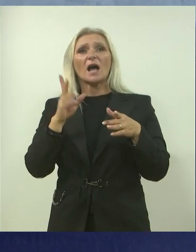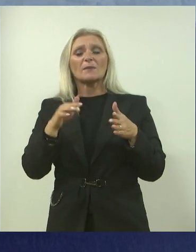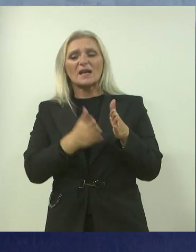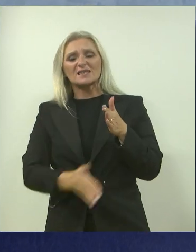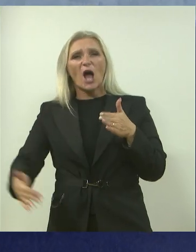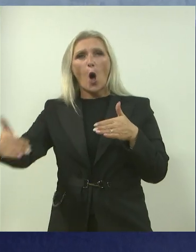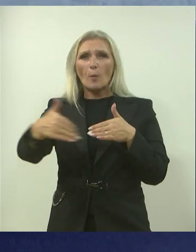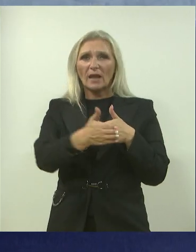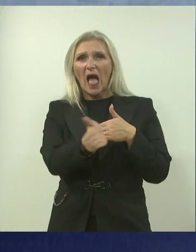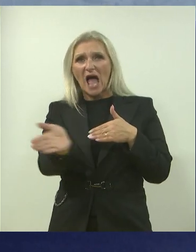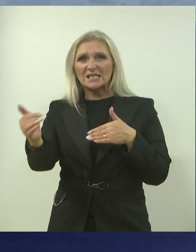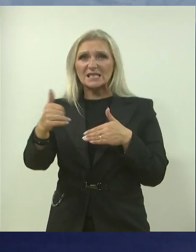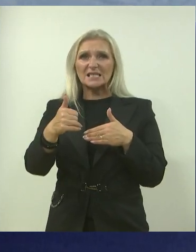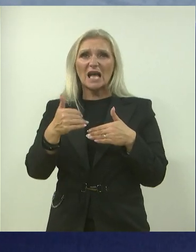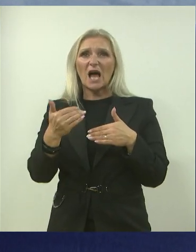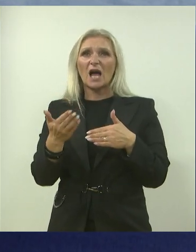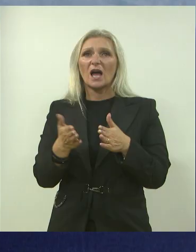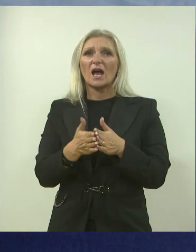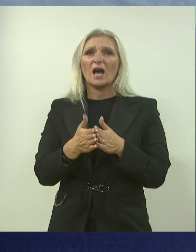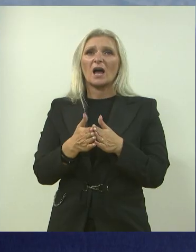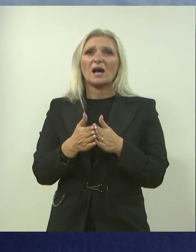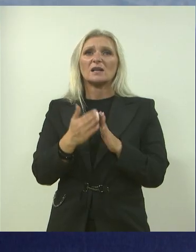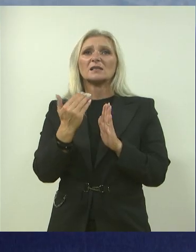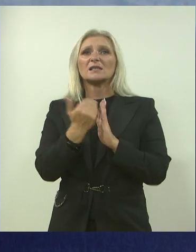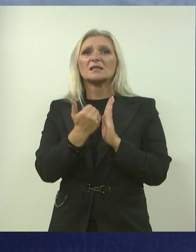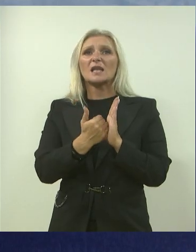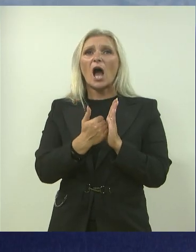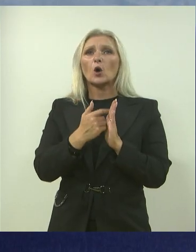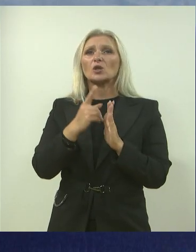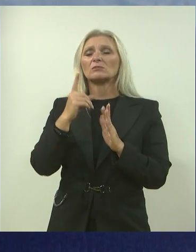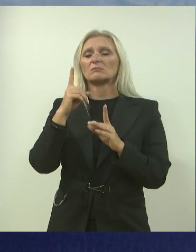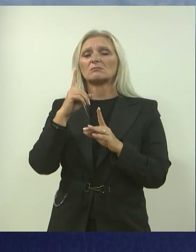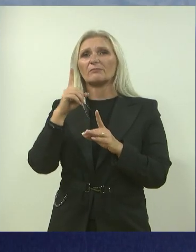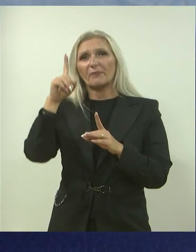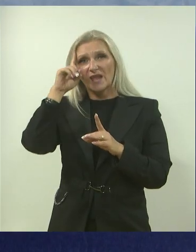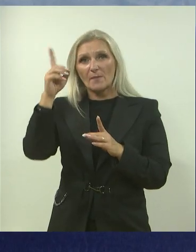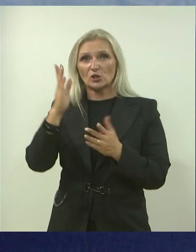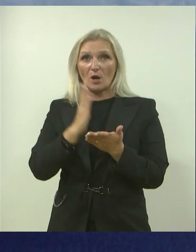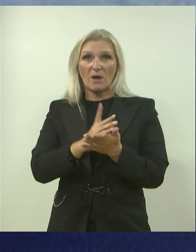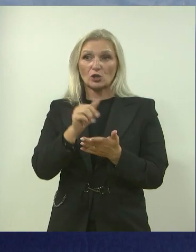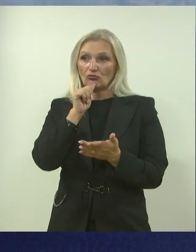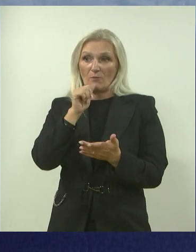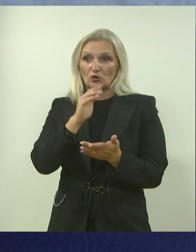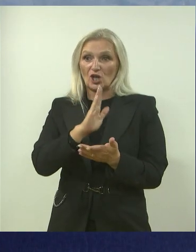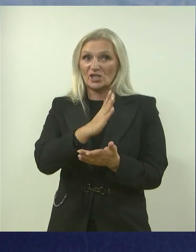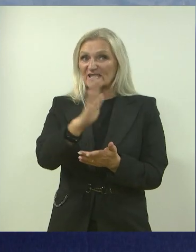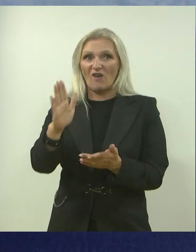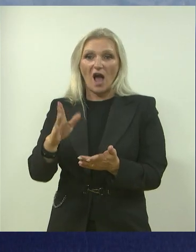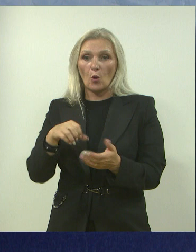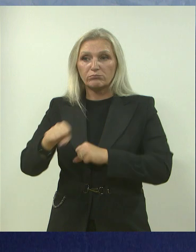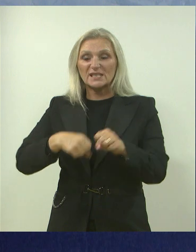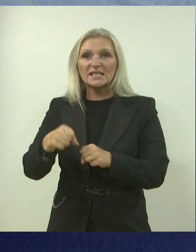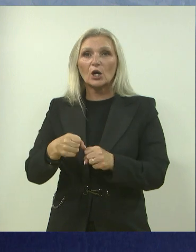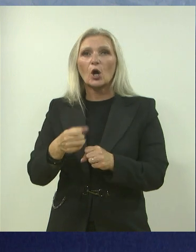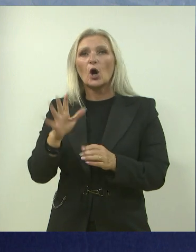oblastnim putovima, kod našalje cesta, zakon je kroz Njemačku, i znači tako, ne možete baš svu da s biciklom proću. Ali to je